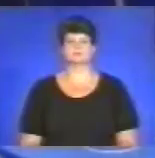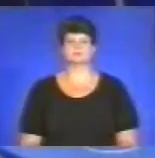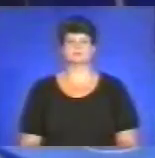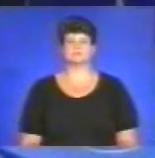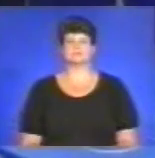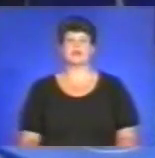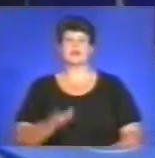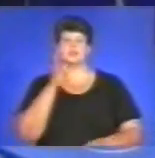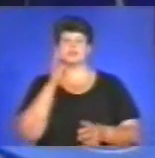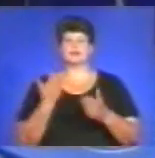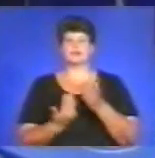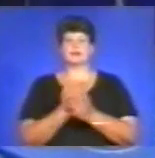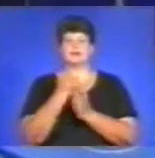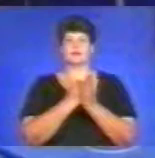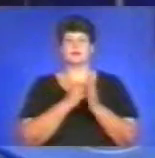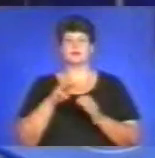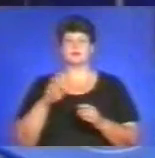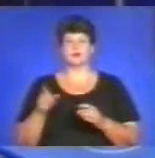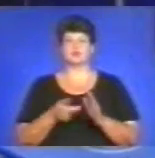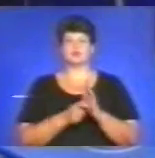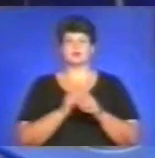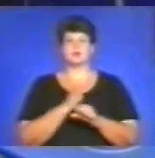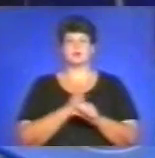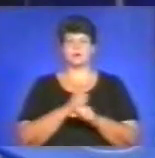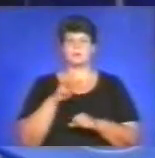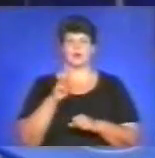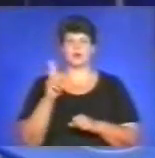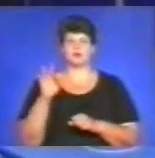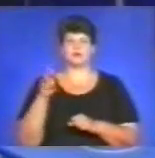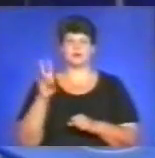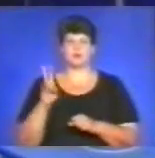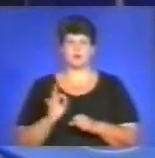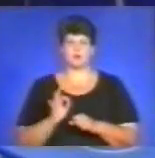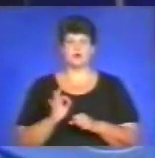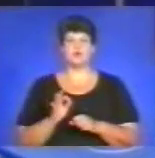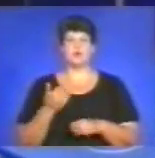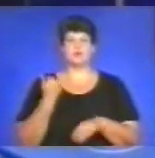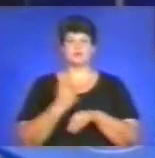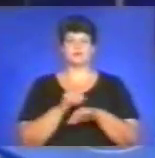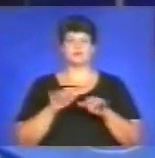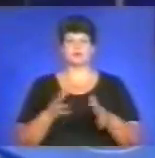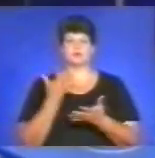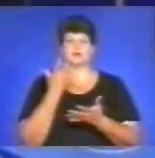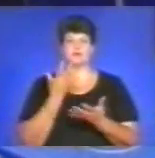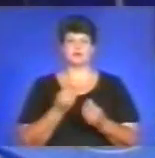Час новин на каналі ТТБ. У студії працює Марія Котенко. Про головні події дня дивіться далі.